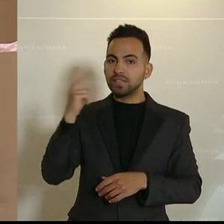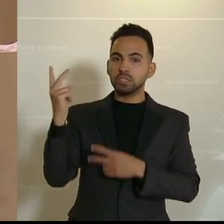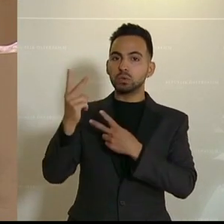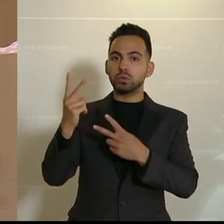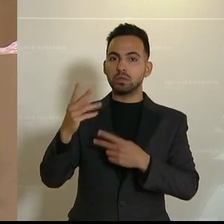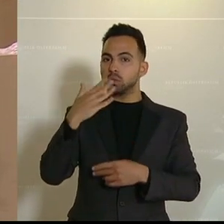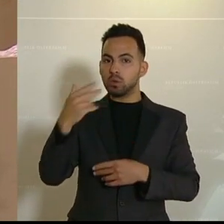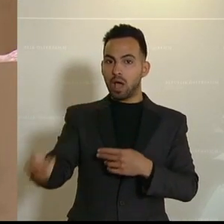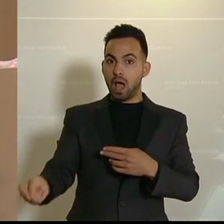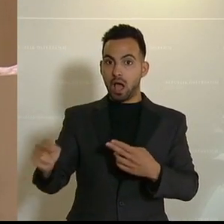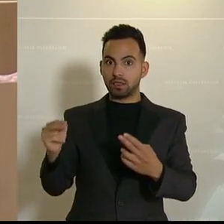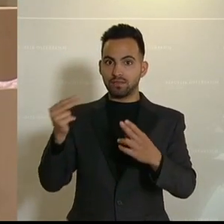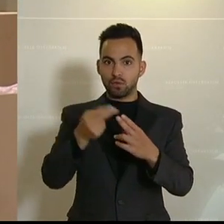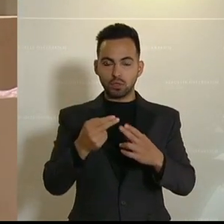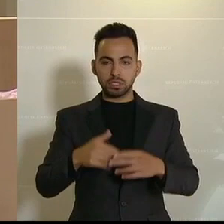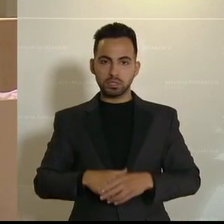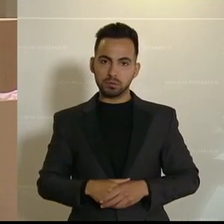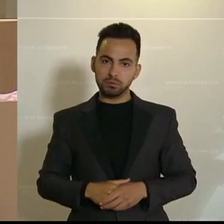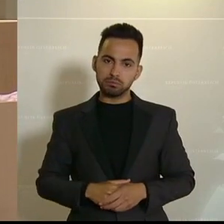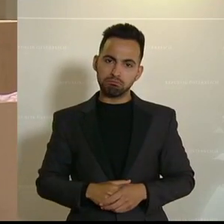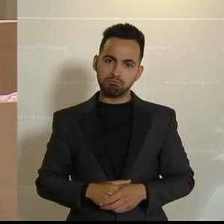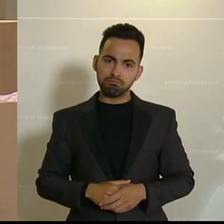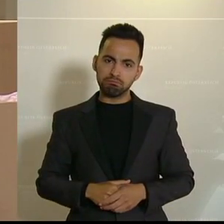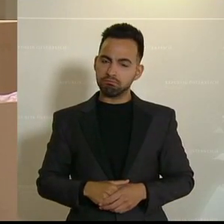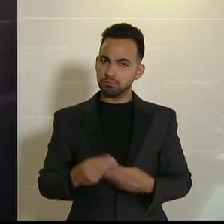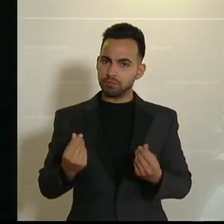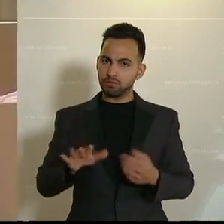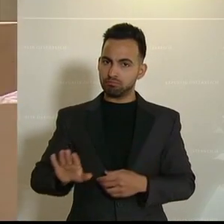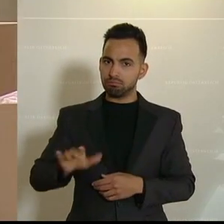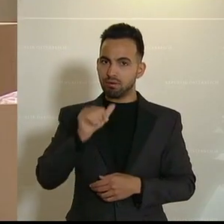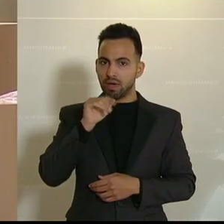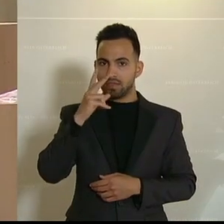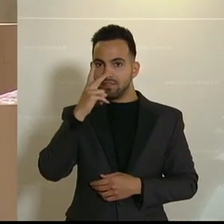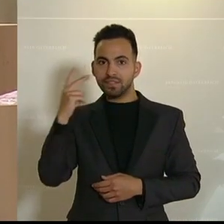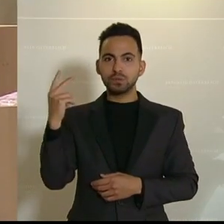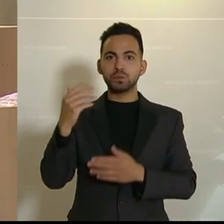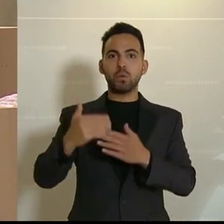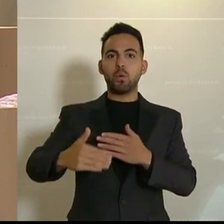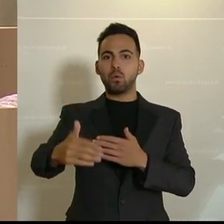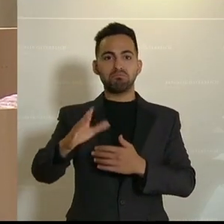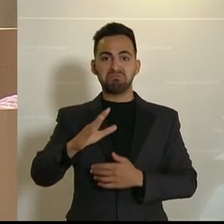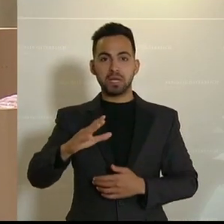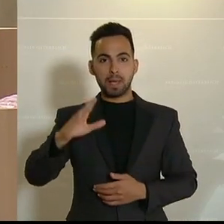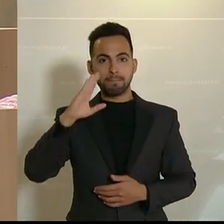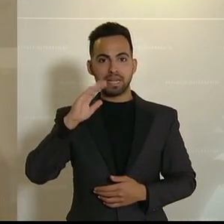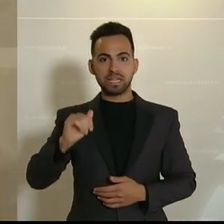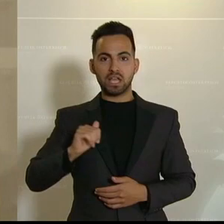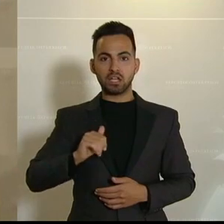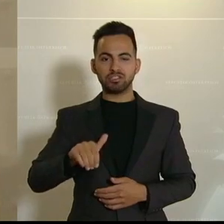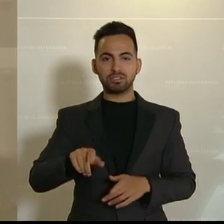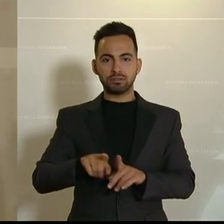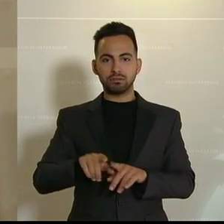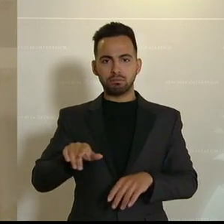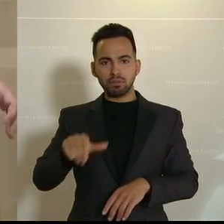vor keine Antwort bekommen hat. Ich bin der Meinung, Sie haben keine Vision, sondern um militärisch zu sprechen, Sie haben einen